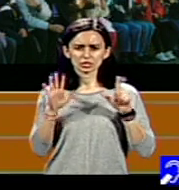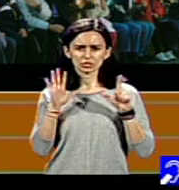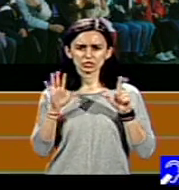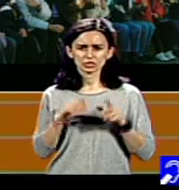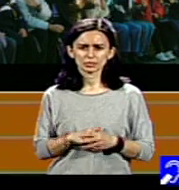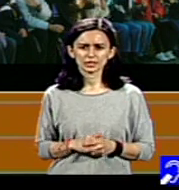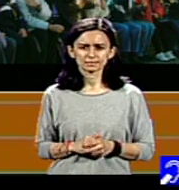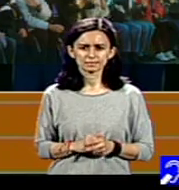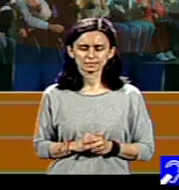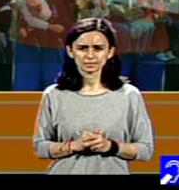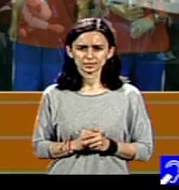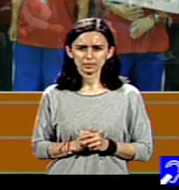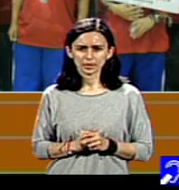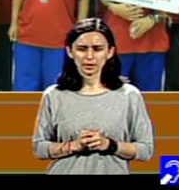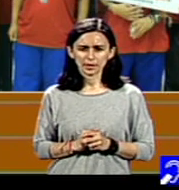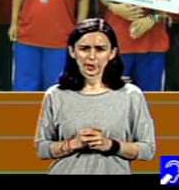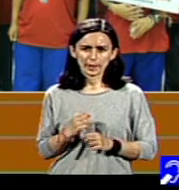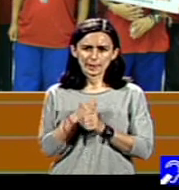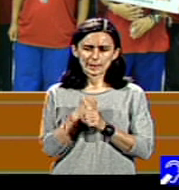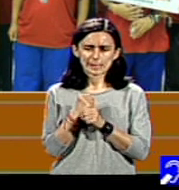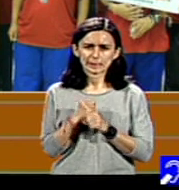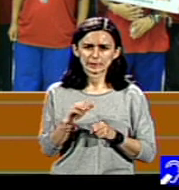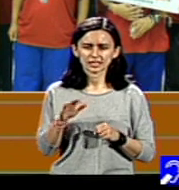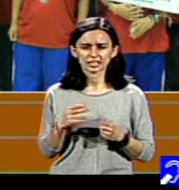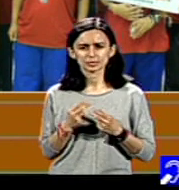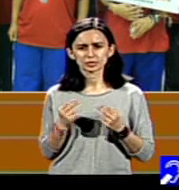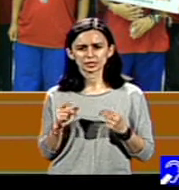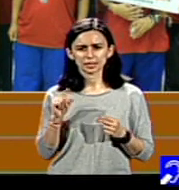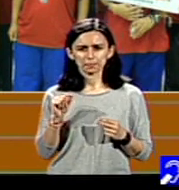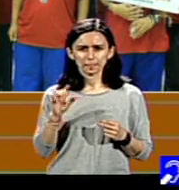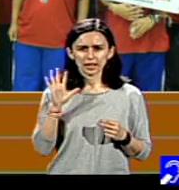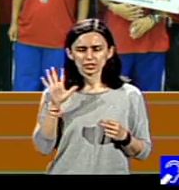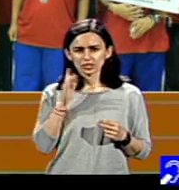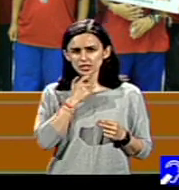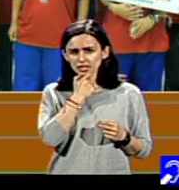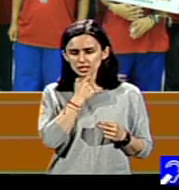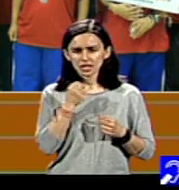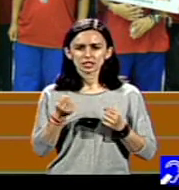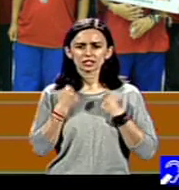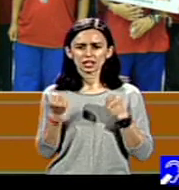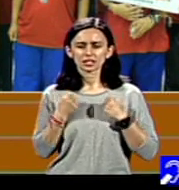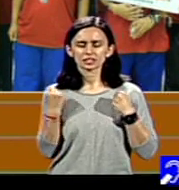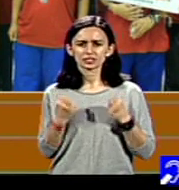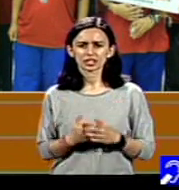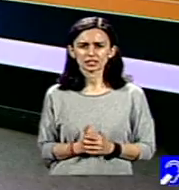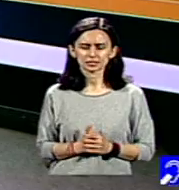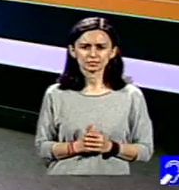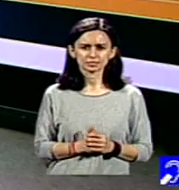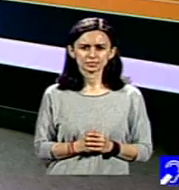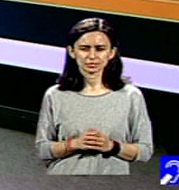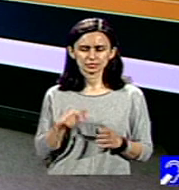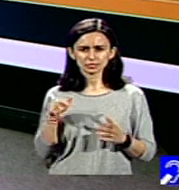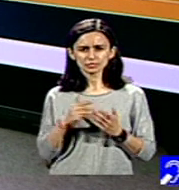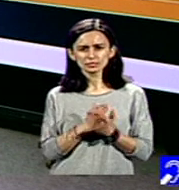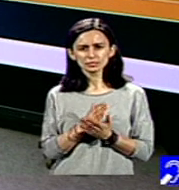Deci, fundația are mai mult de 25 de ani de activitate. Mulți înainte. Și de la acest serviciu al centrului de zi